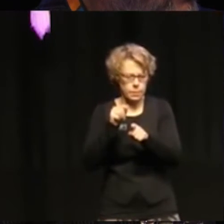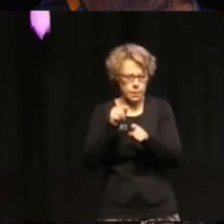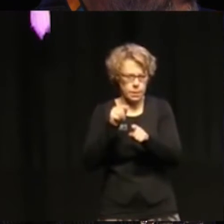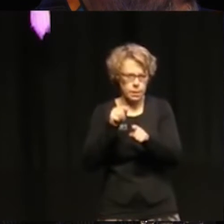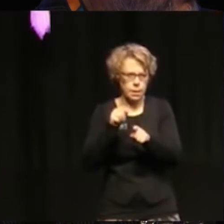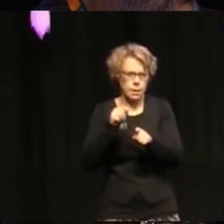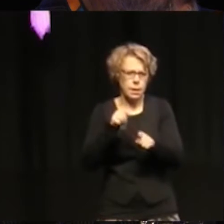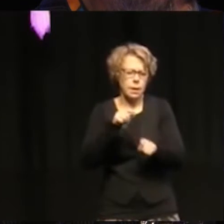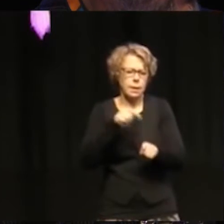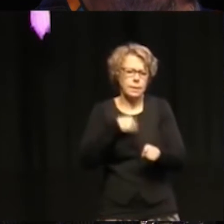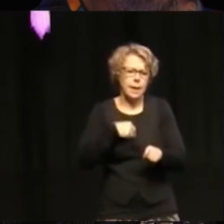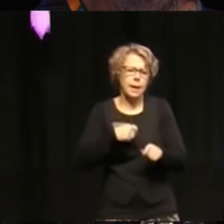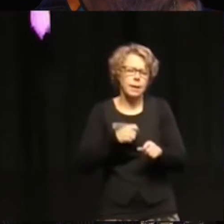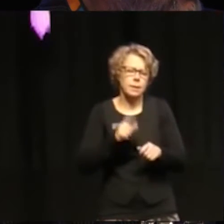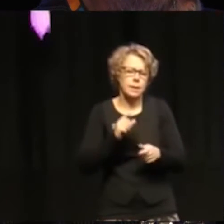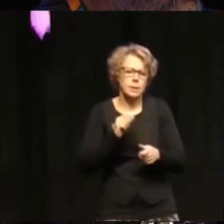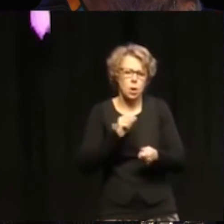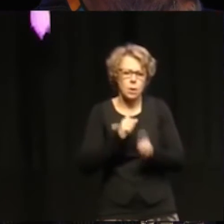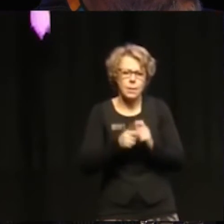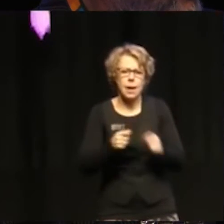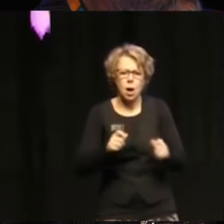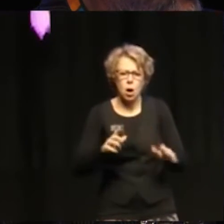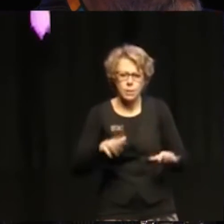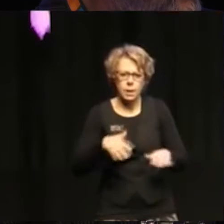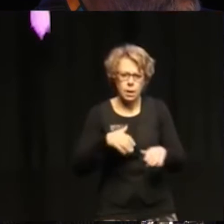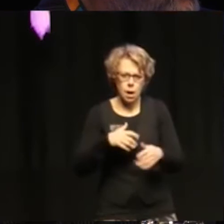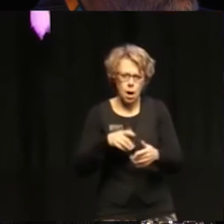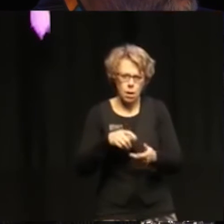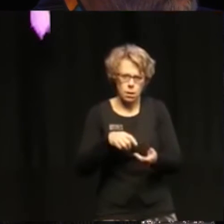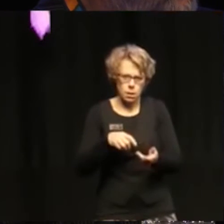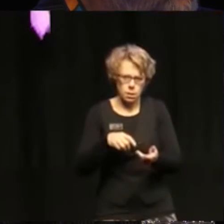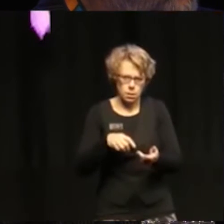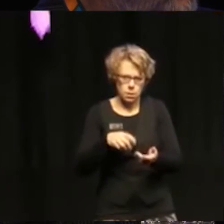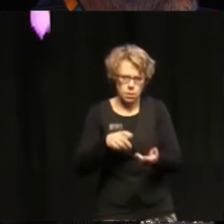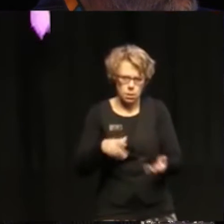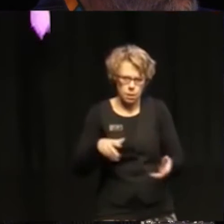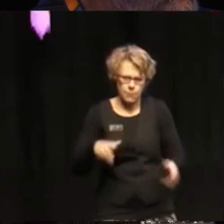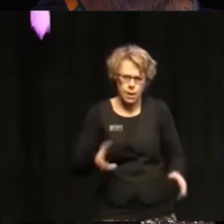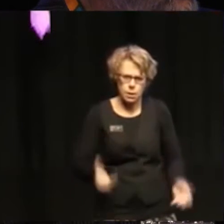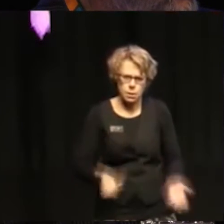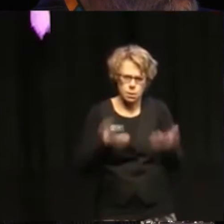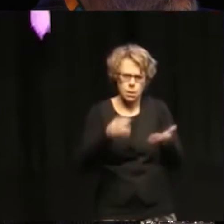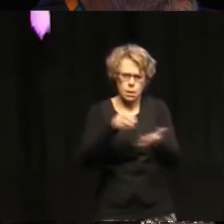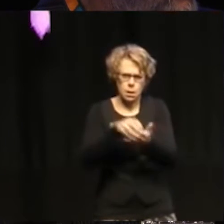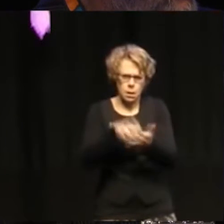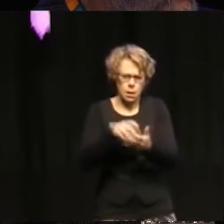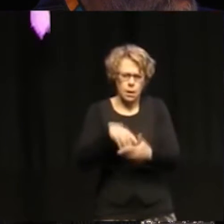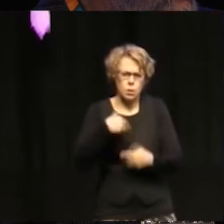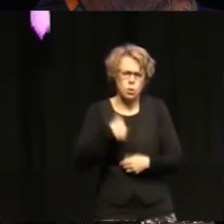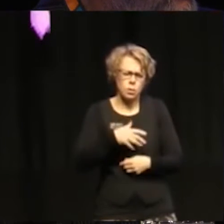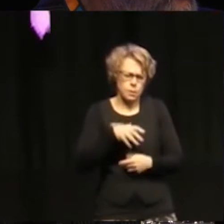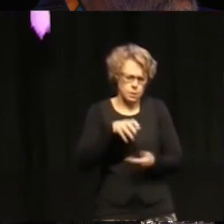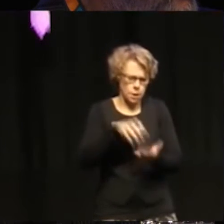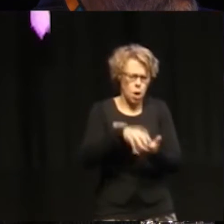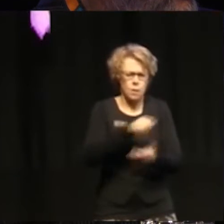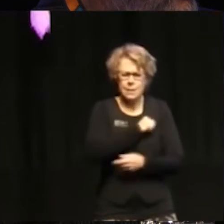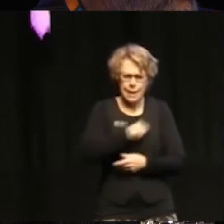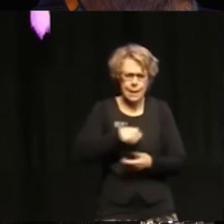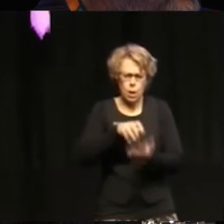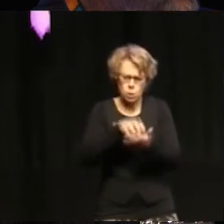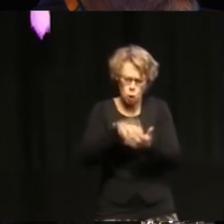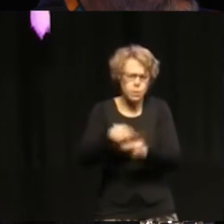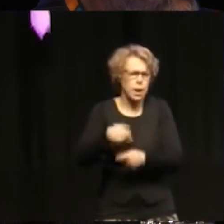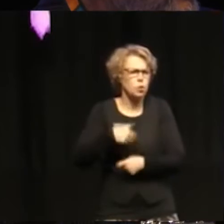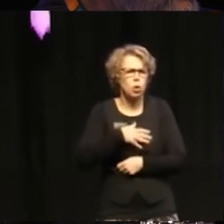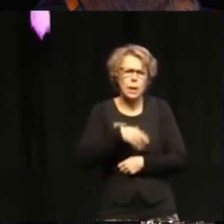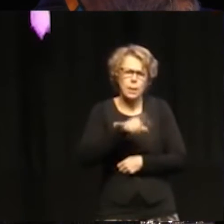because many states are overwhelmed with this agenda. They think it's overwhelming, it's complex, but actually most